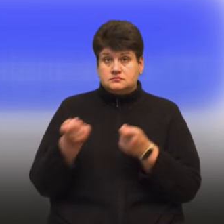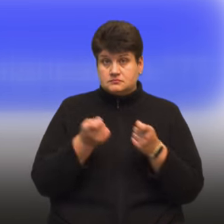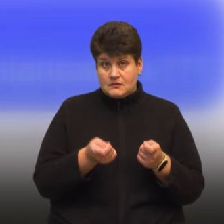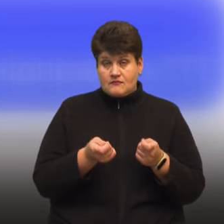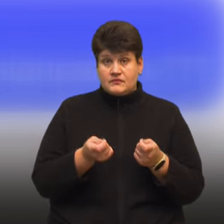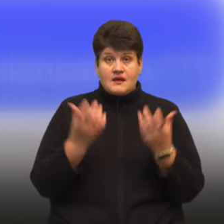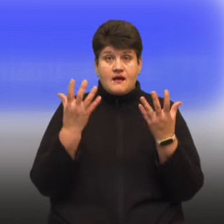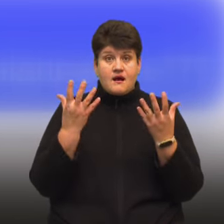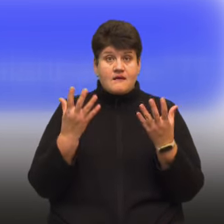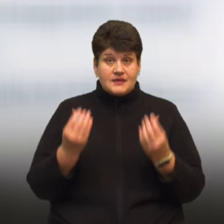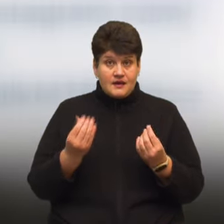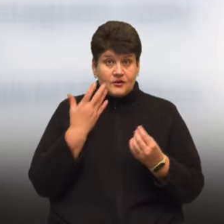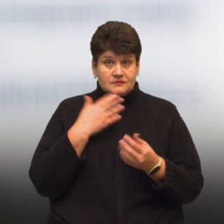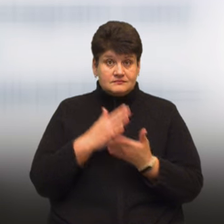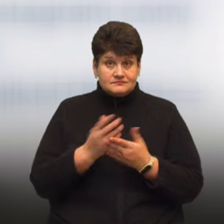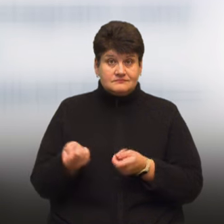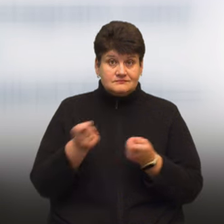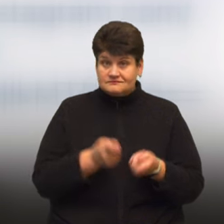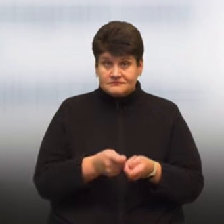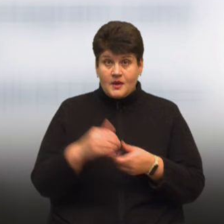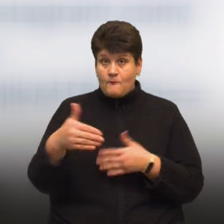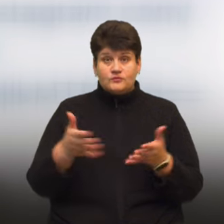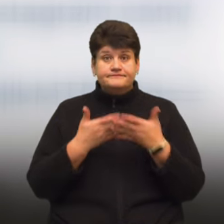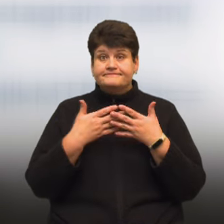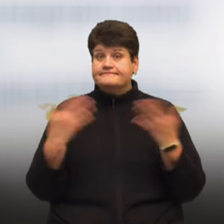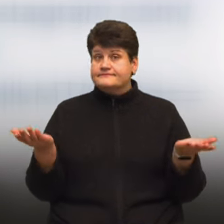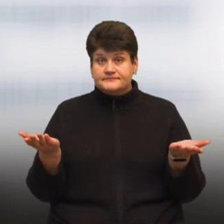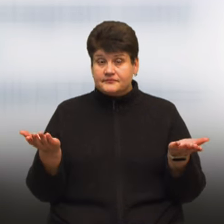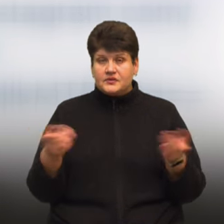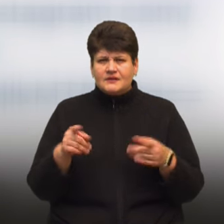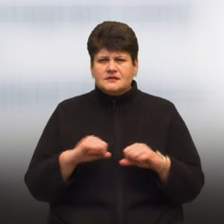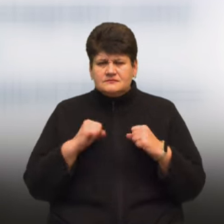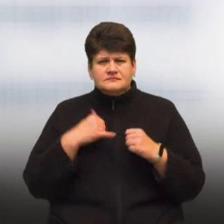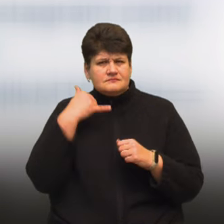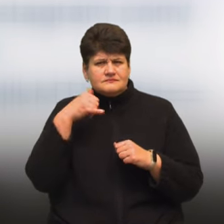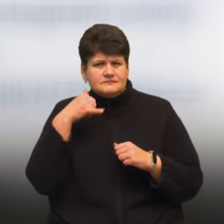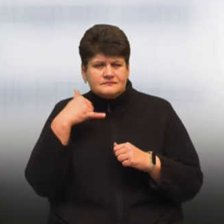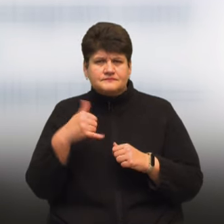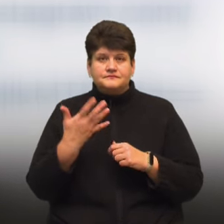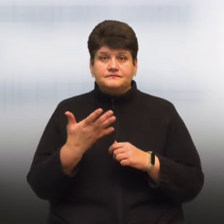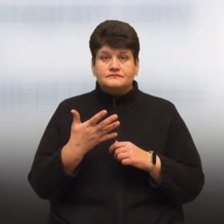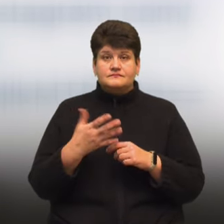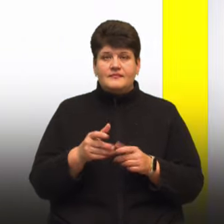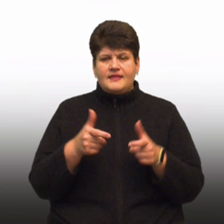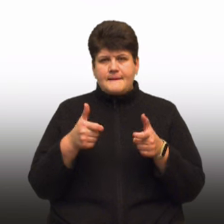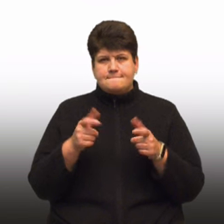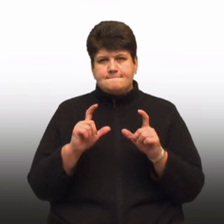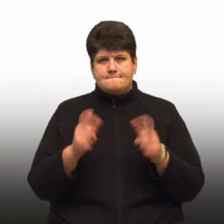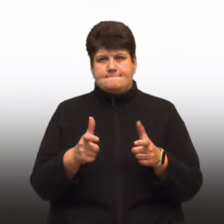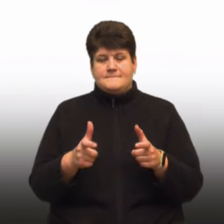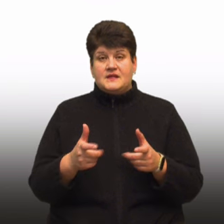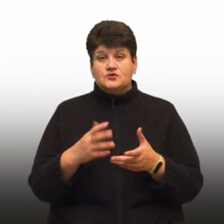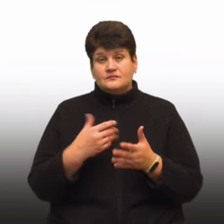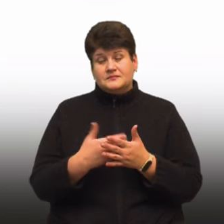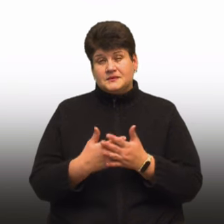день доставки ніякої посилки ви не отримуєте. Відповідно, ви намагаєтеся зв'язати з продавцем, продавець вас заблокував. Якщо брати в цифрах, це